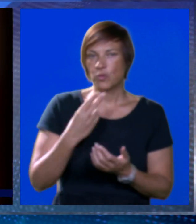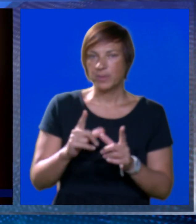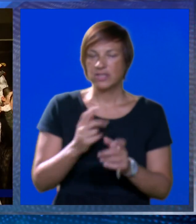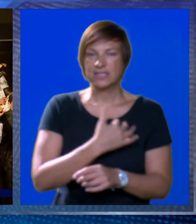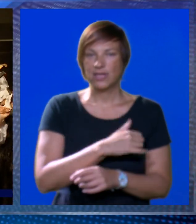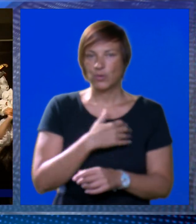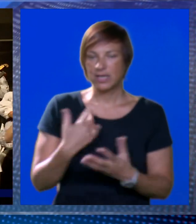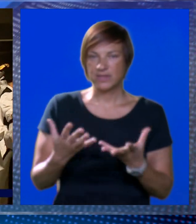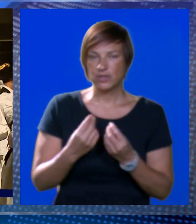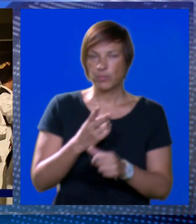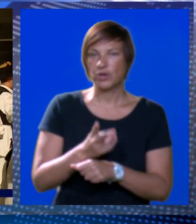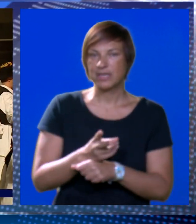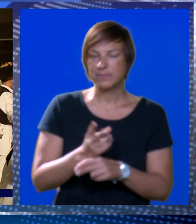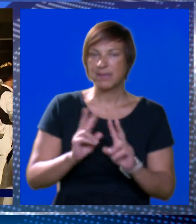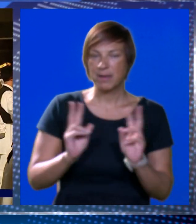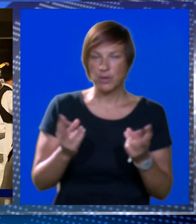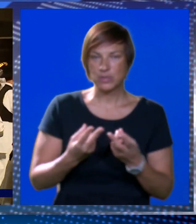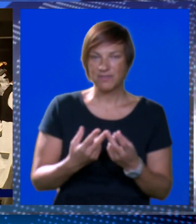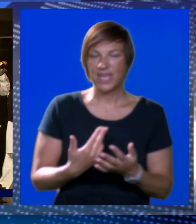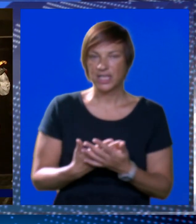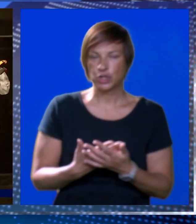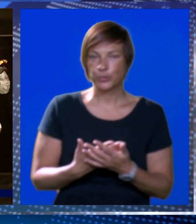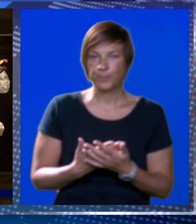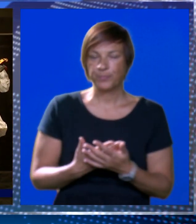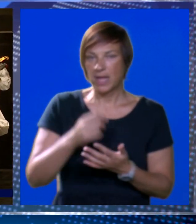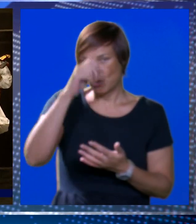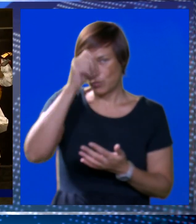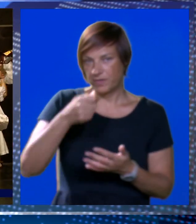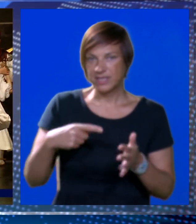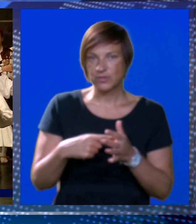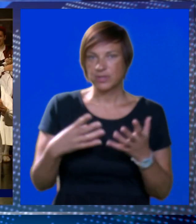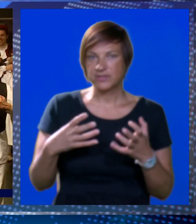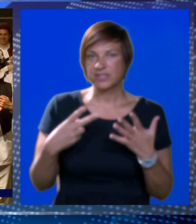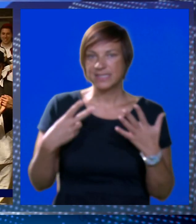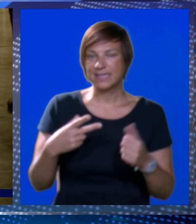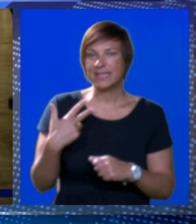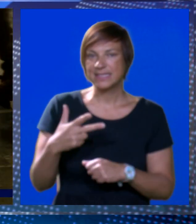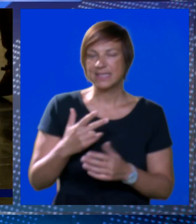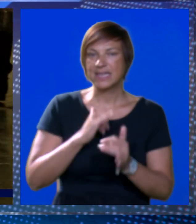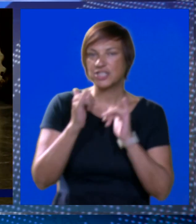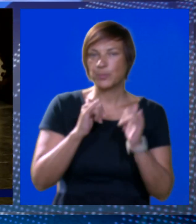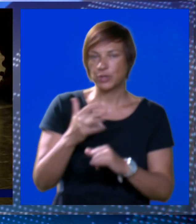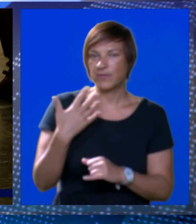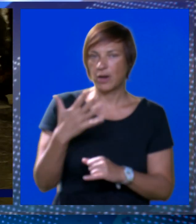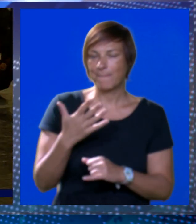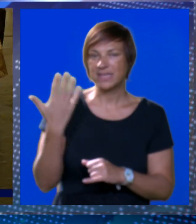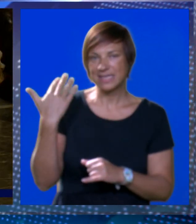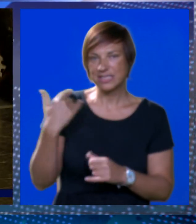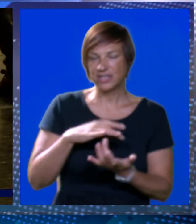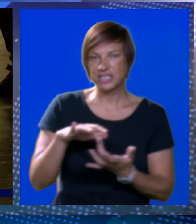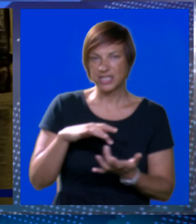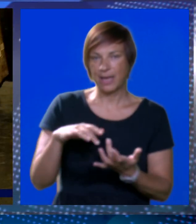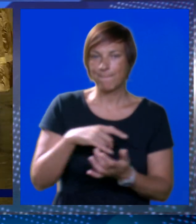umjetnosti u Hrvatskoj i u mnogim zemljama diljem svijeta. U Francusku 1973. je putovalo 50